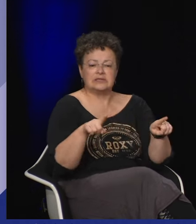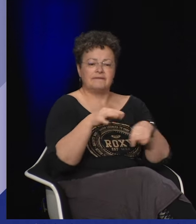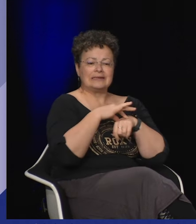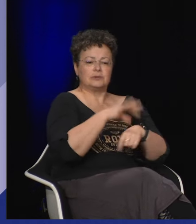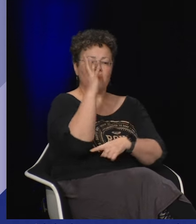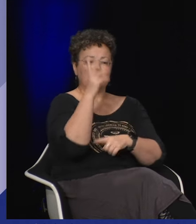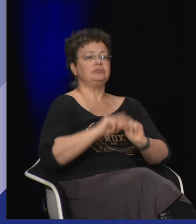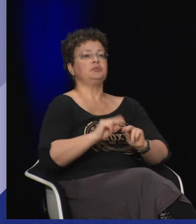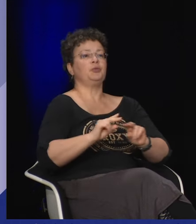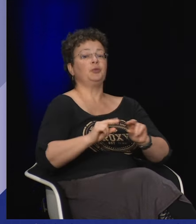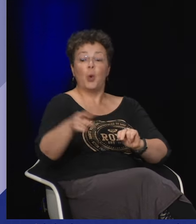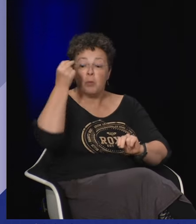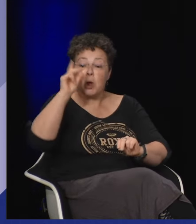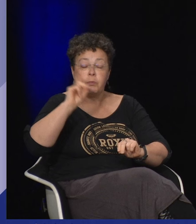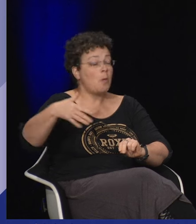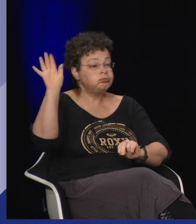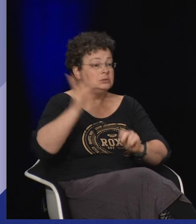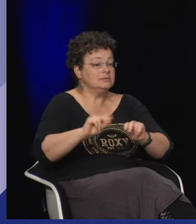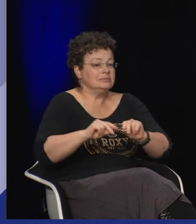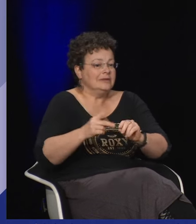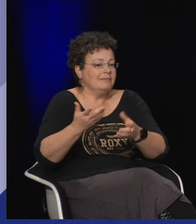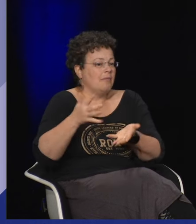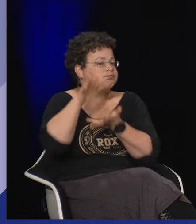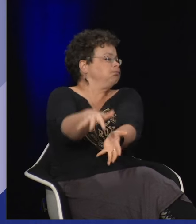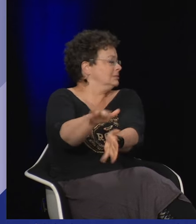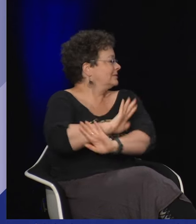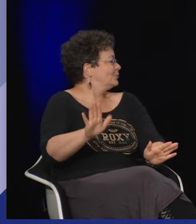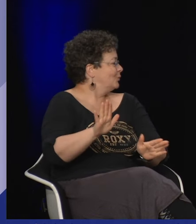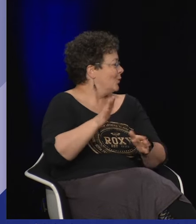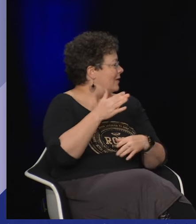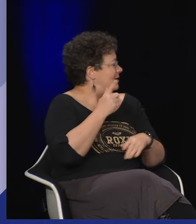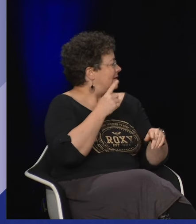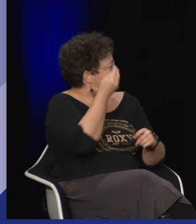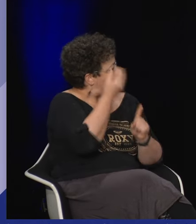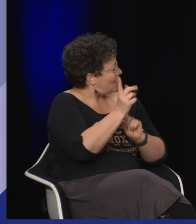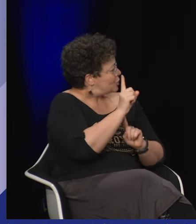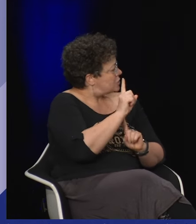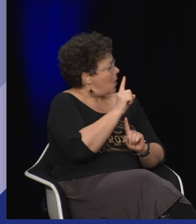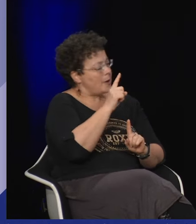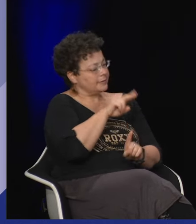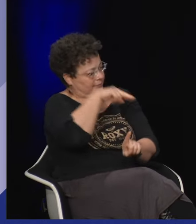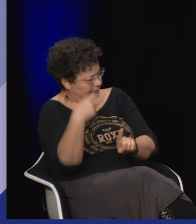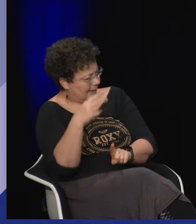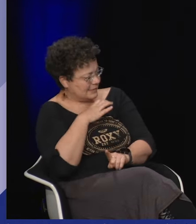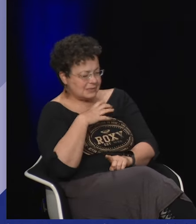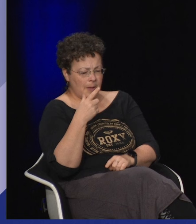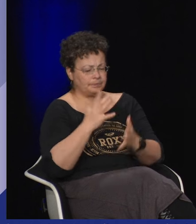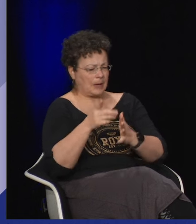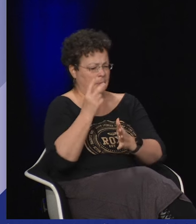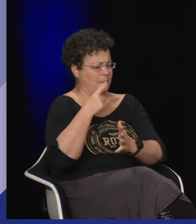à lire voilà à lire ou à découvrir et puis on explique des choses alors il s'agit pas de fournir